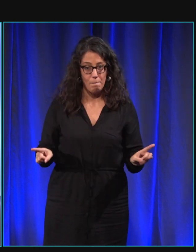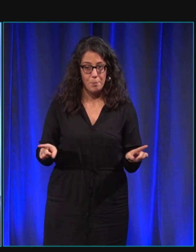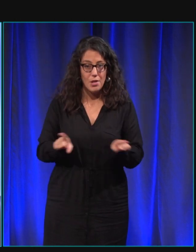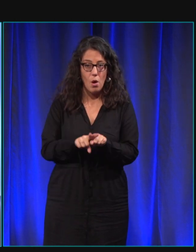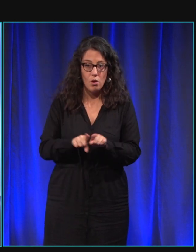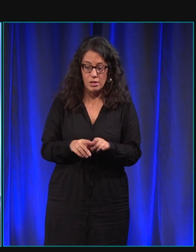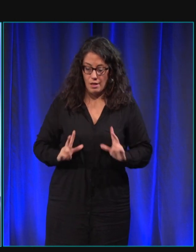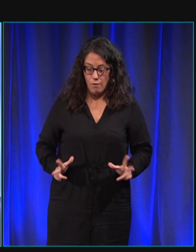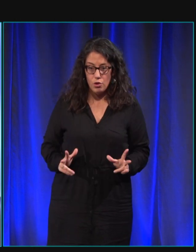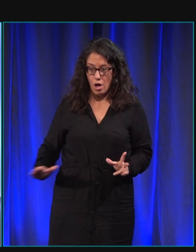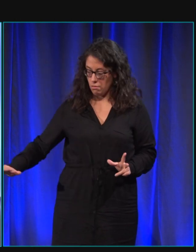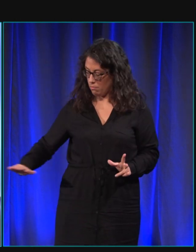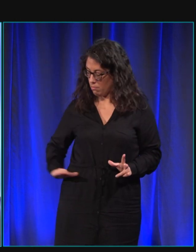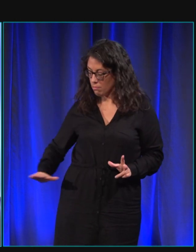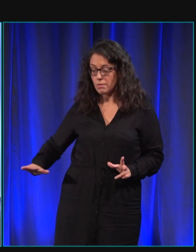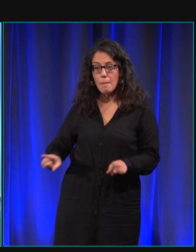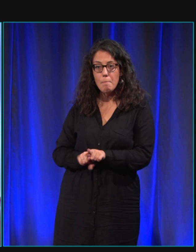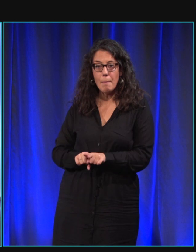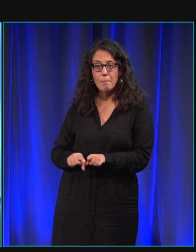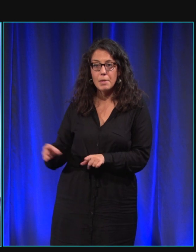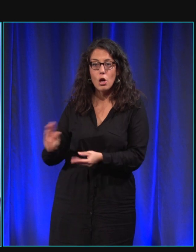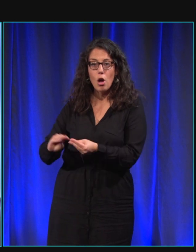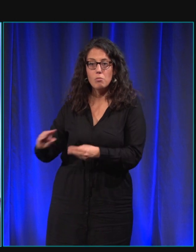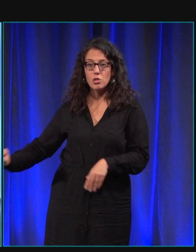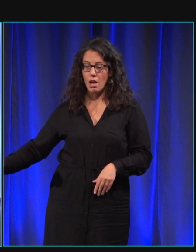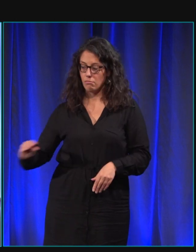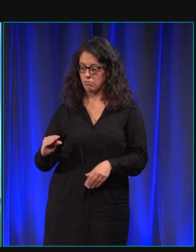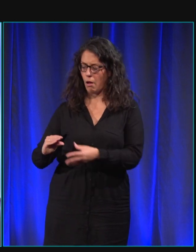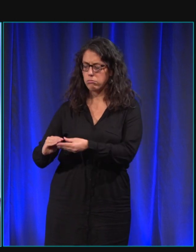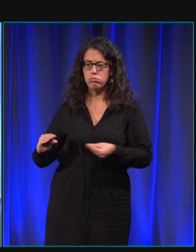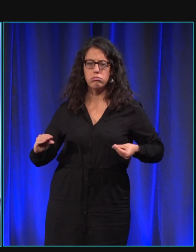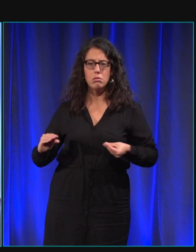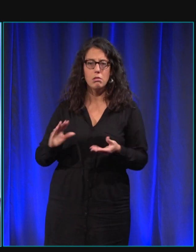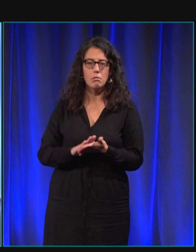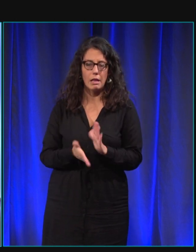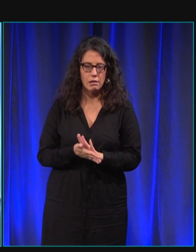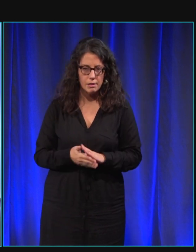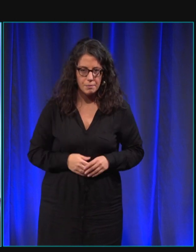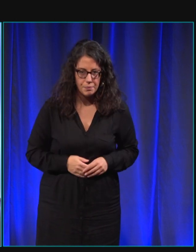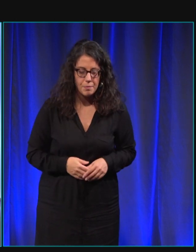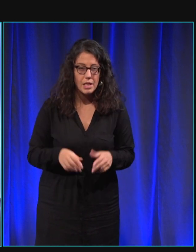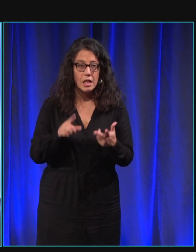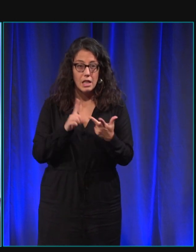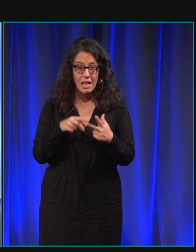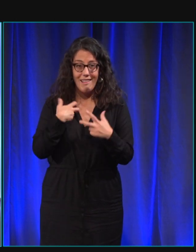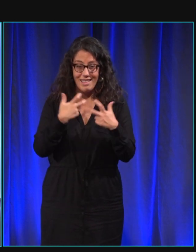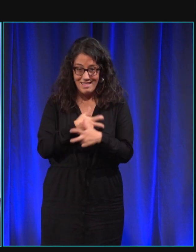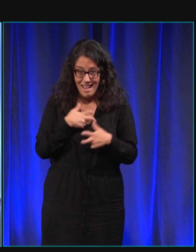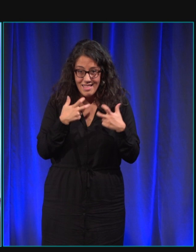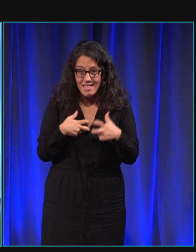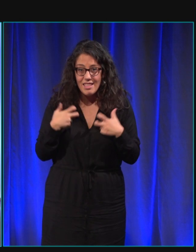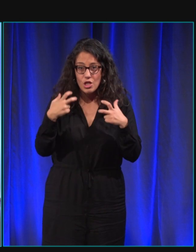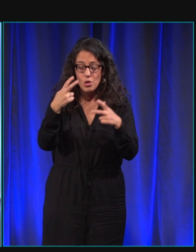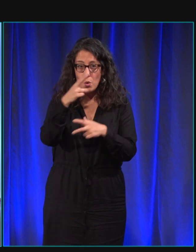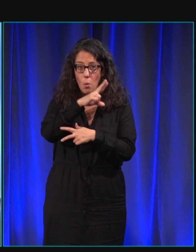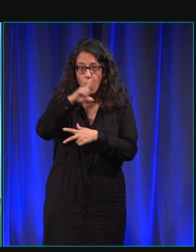de fauteuil donc quand ils nous rapportent un objet c'est plutôt pratique mais on a aussi des caniches royaux